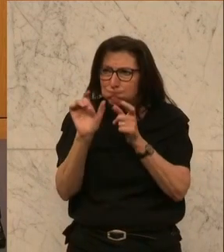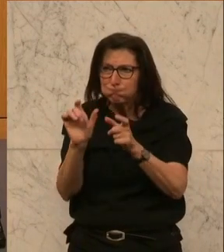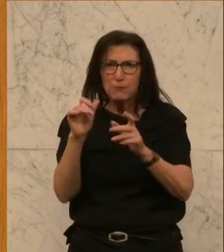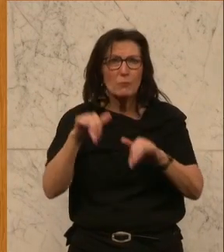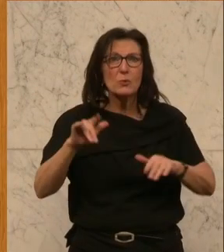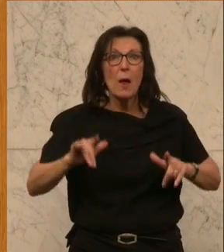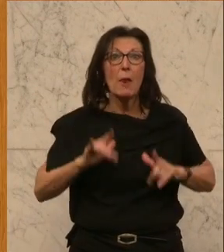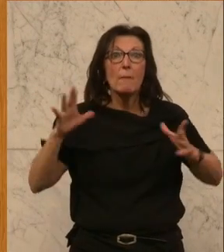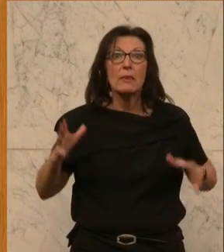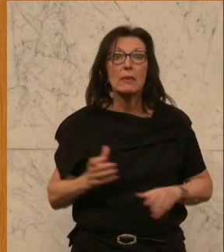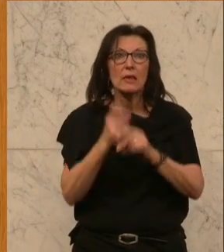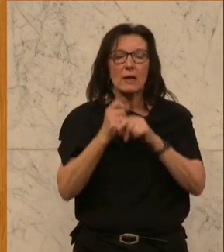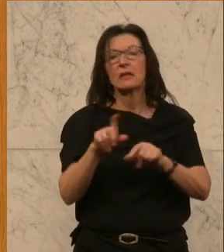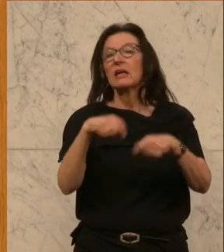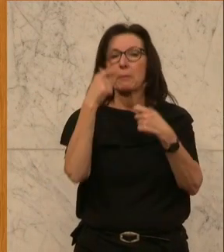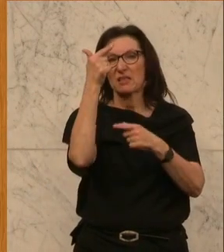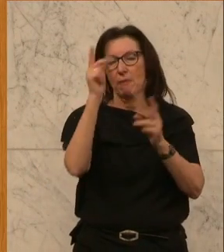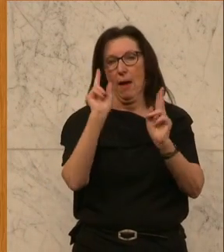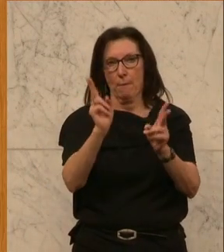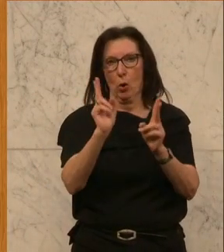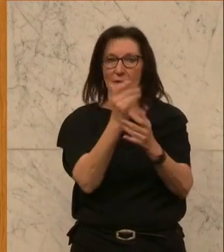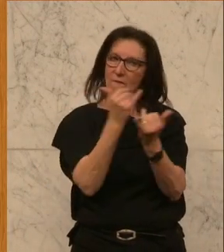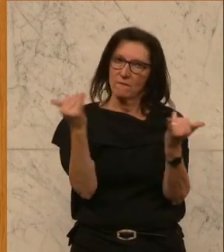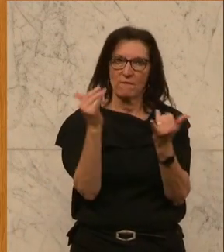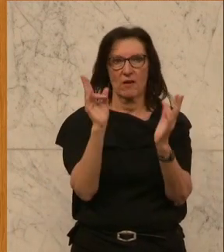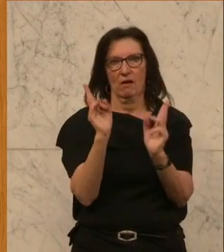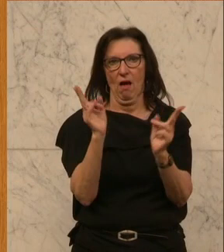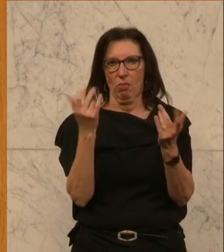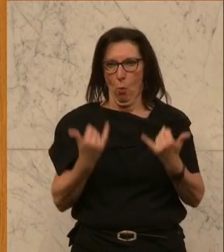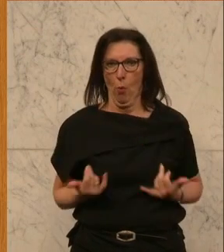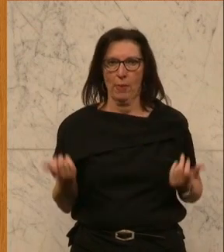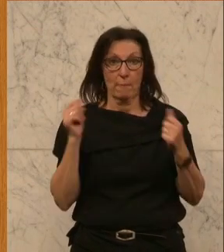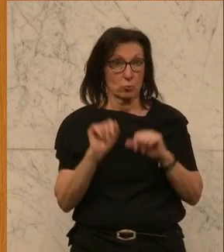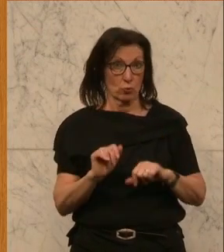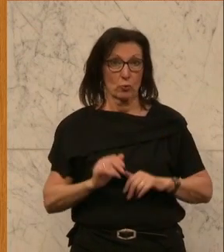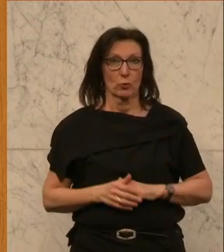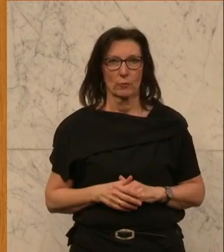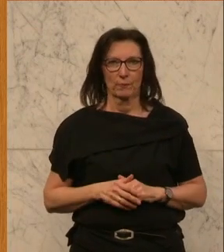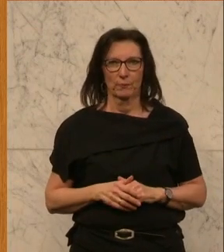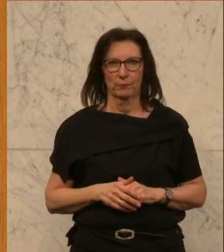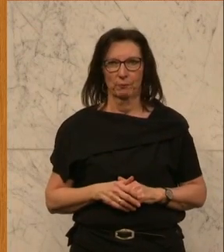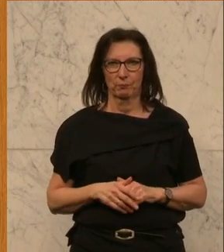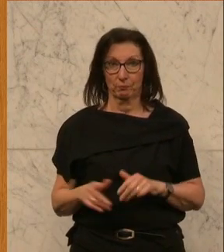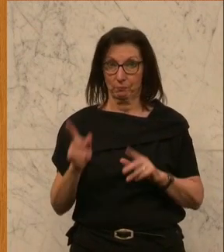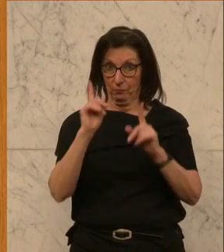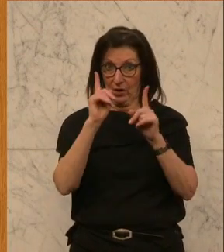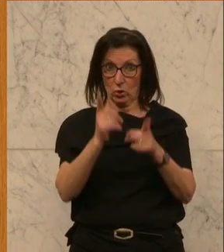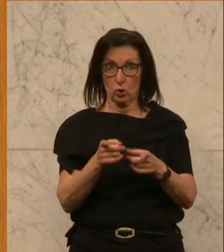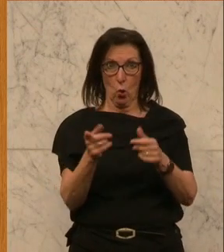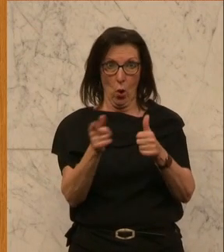Es gibt zwei konkrete Möglichkeiten, die wir heute hier auch beschließen werden. Es soll eine